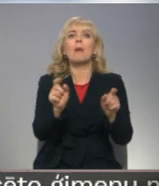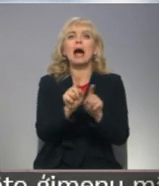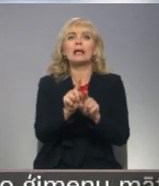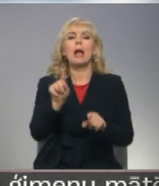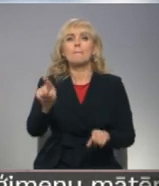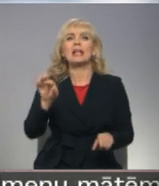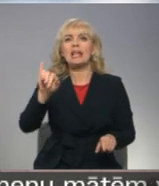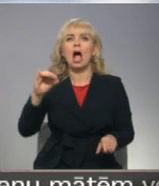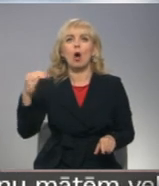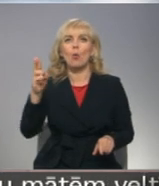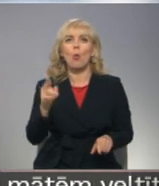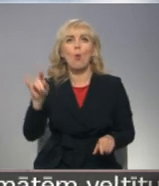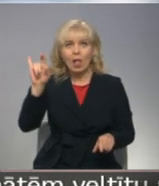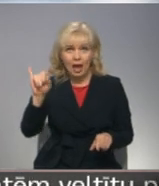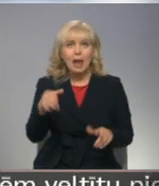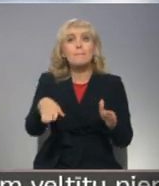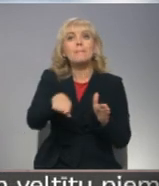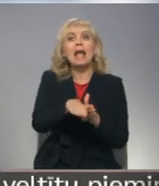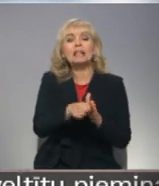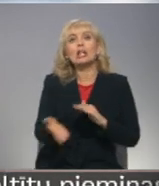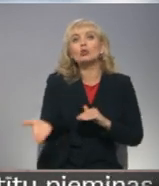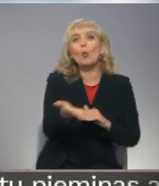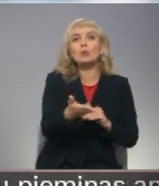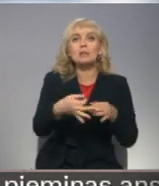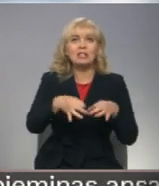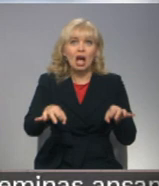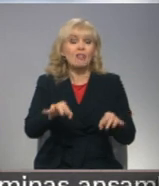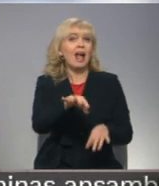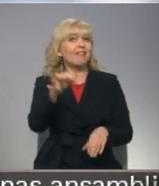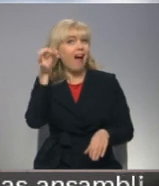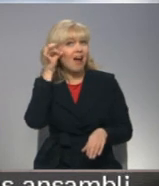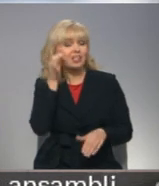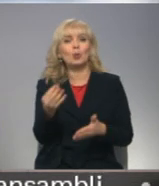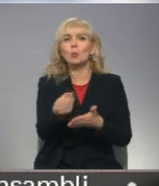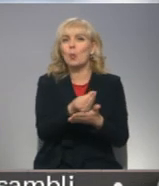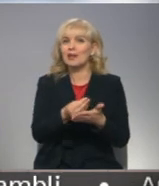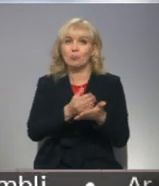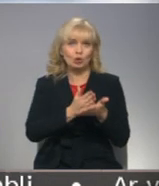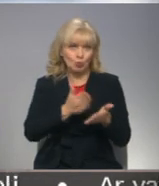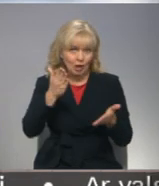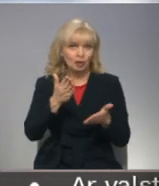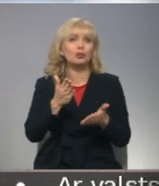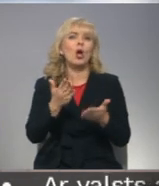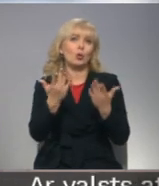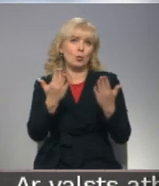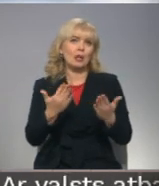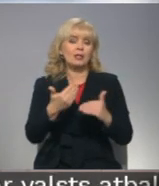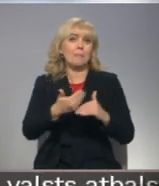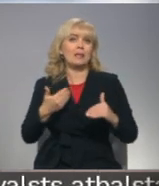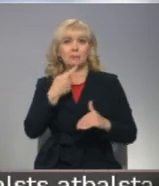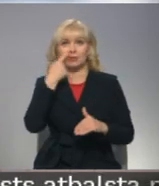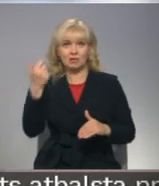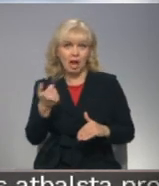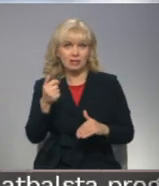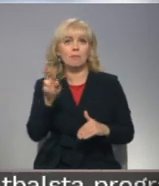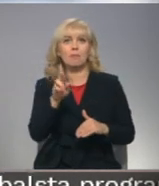lai atcerētošos nozīmīgos notikumus, kas norisinājušies pirms simti gadiem, priekulē atklāta piemiņas plāksni un vairāk